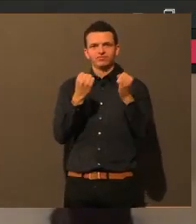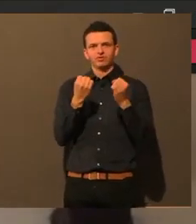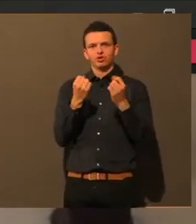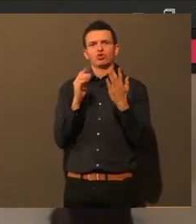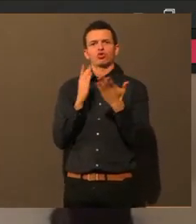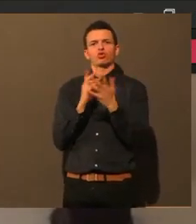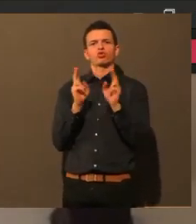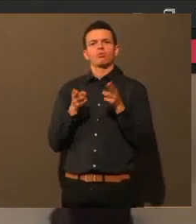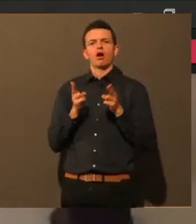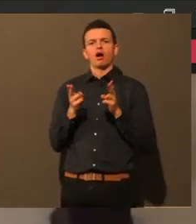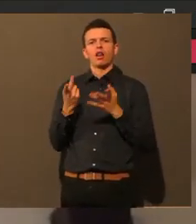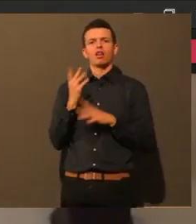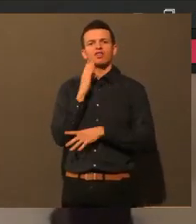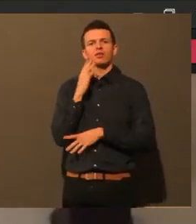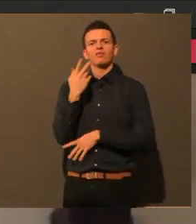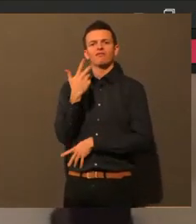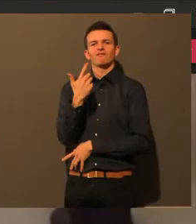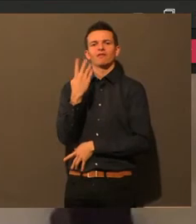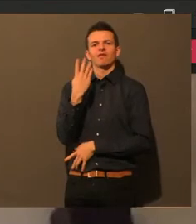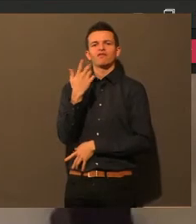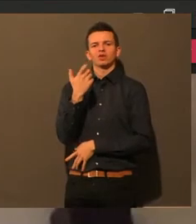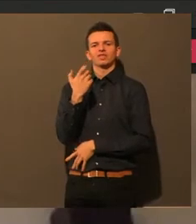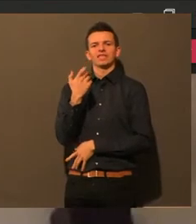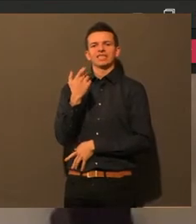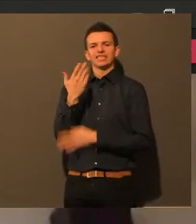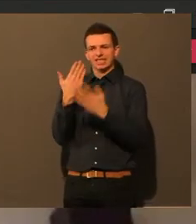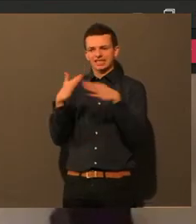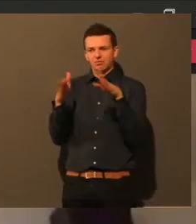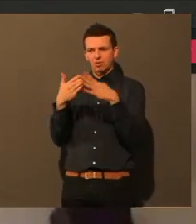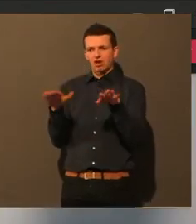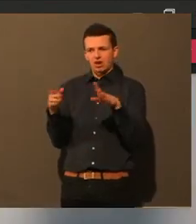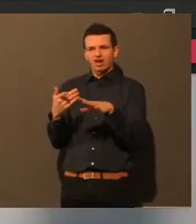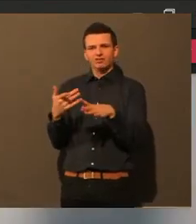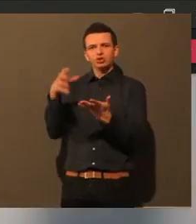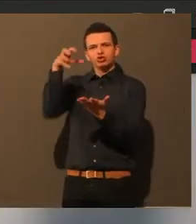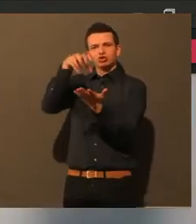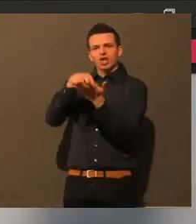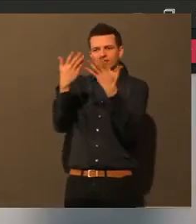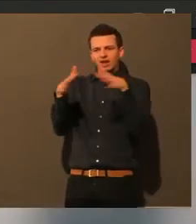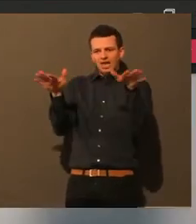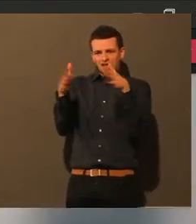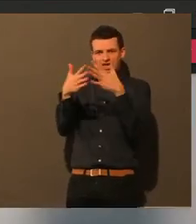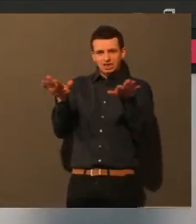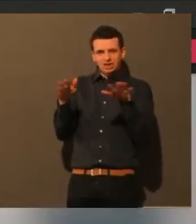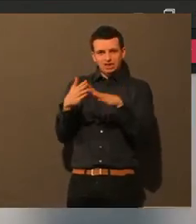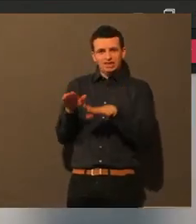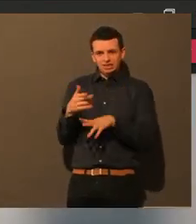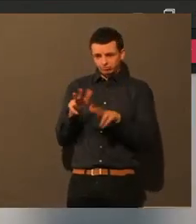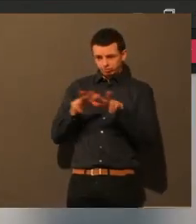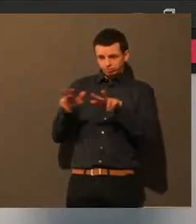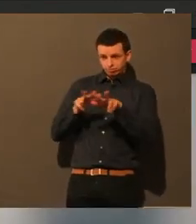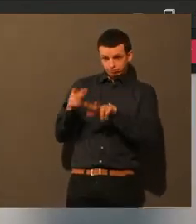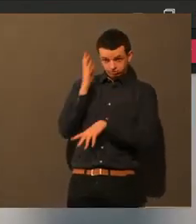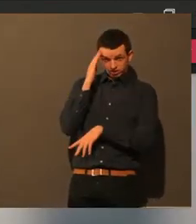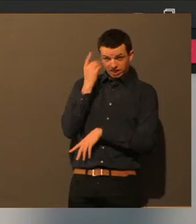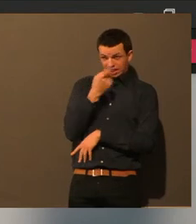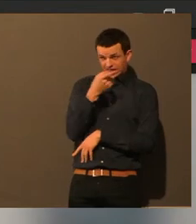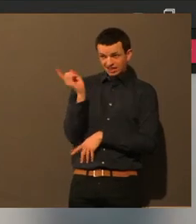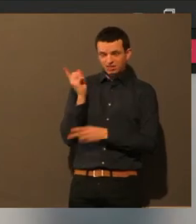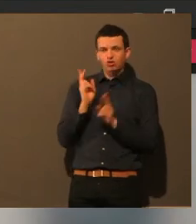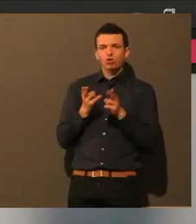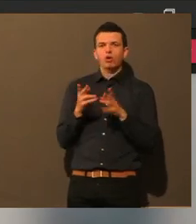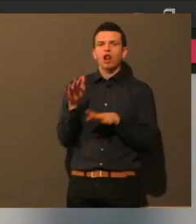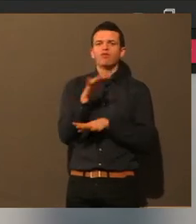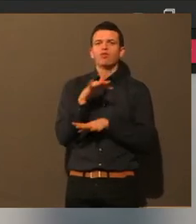Obdachlosen und die Einsamen ja diese Stadtweihnacht organisieren. Kennen Sie das? Das war normalerweise immer im Kolpinghaus